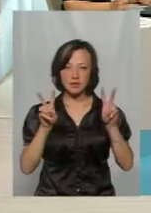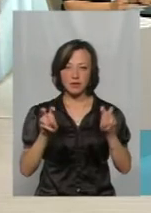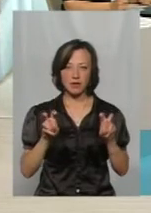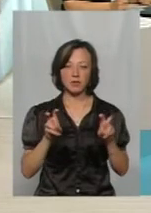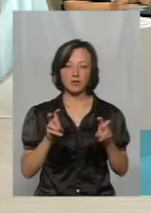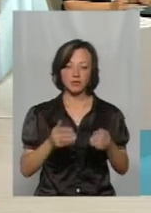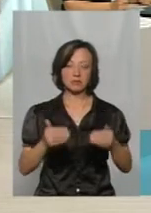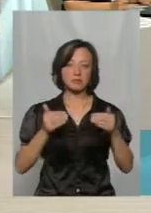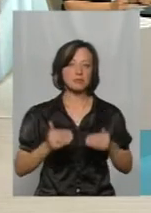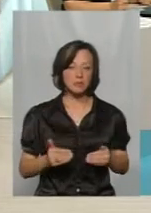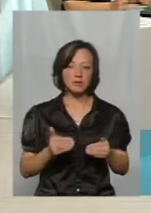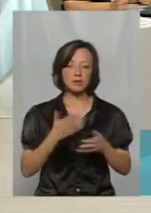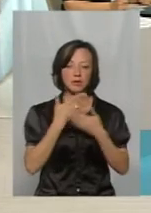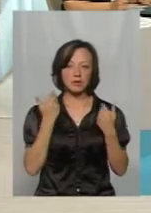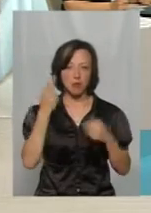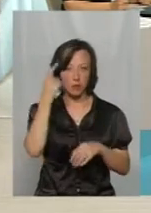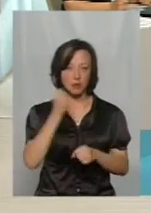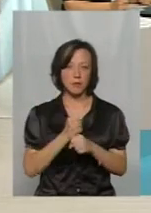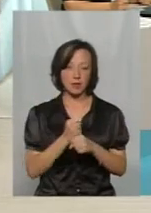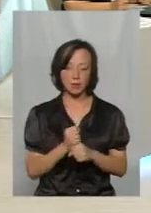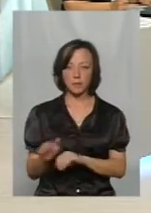відсуваються на заданий план і їх надалеко.